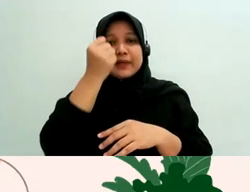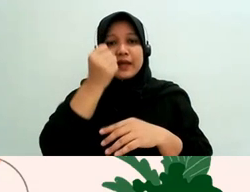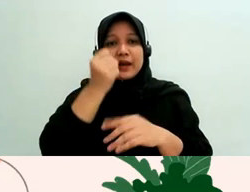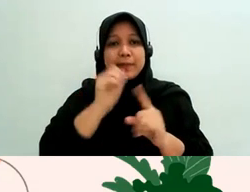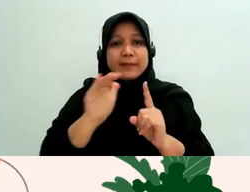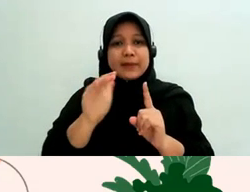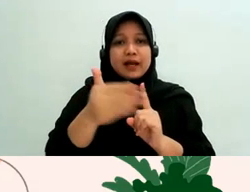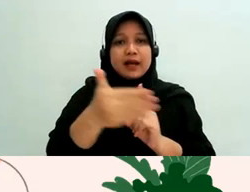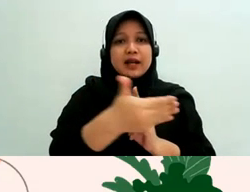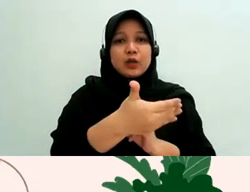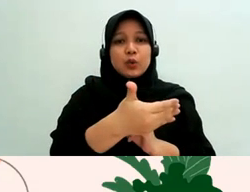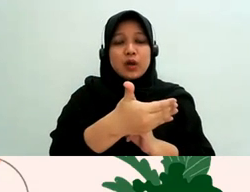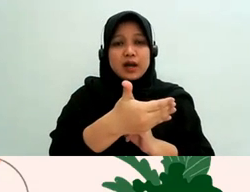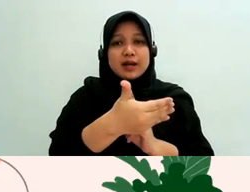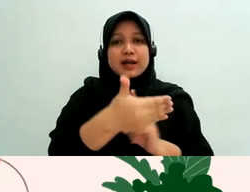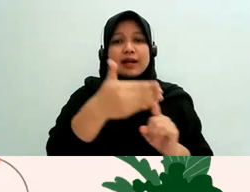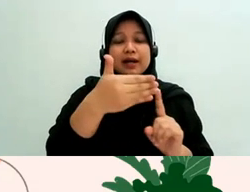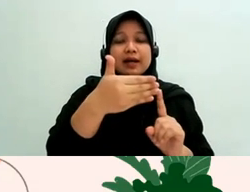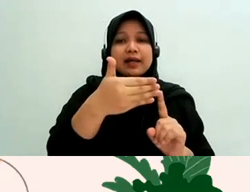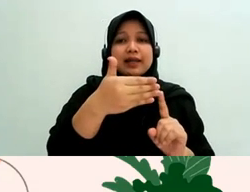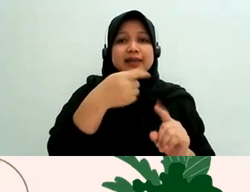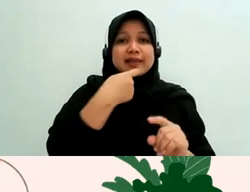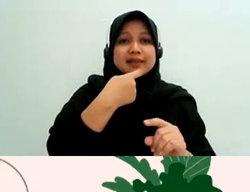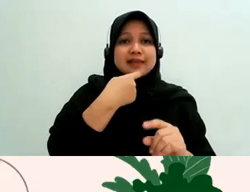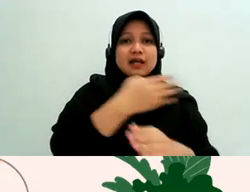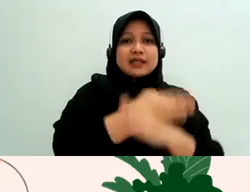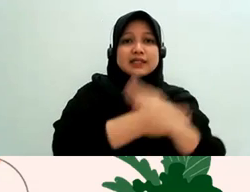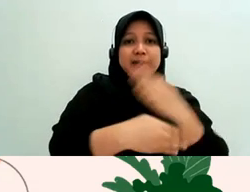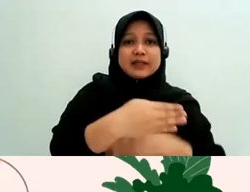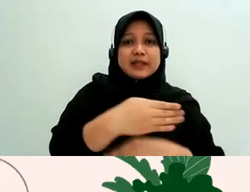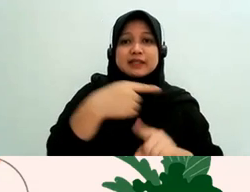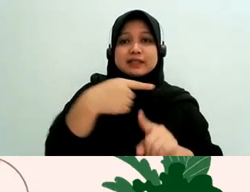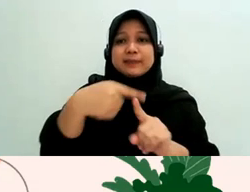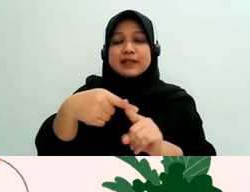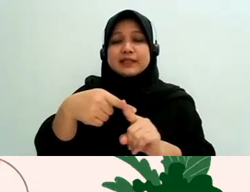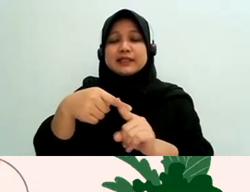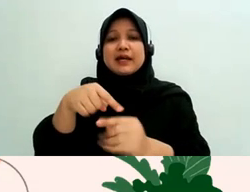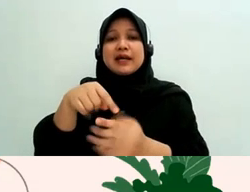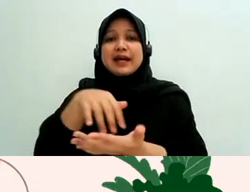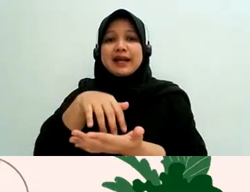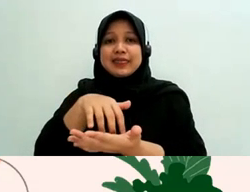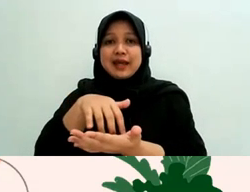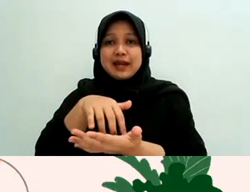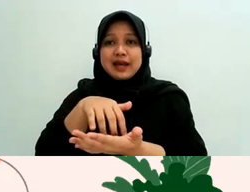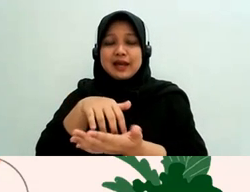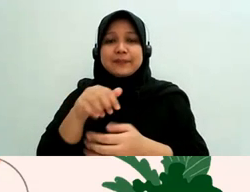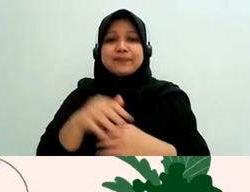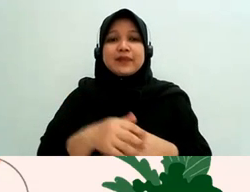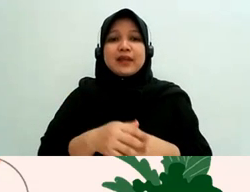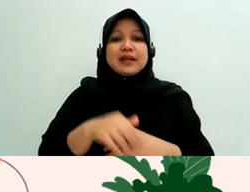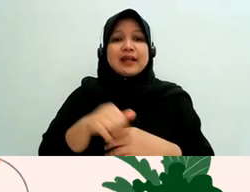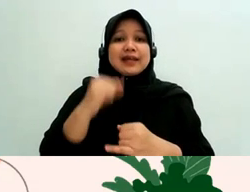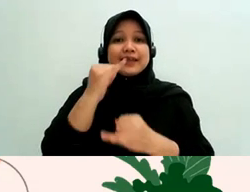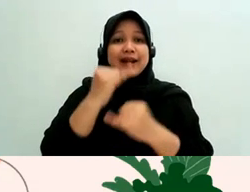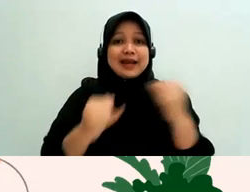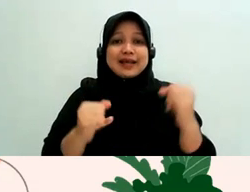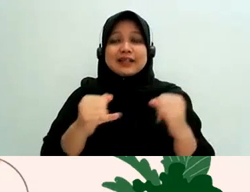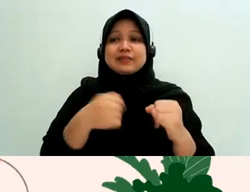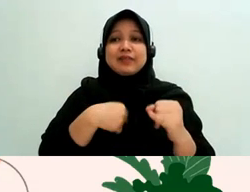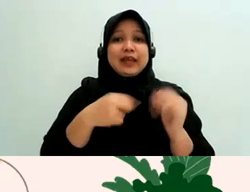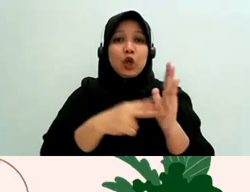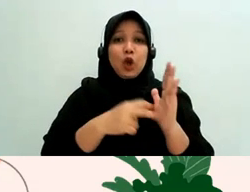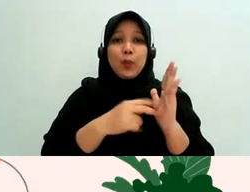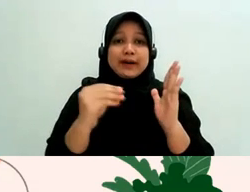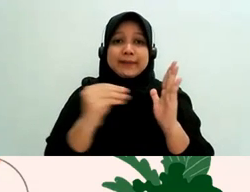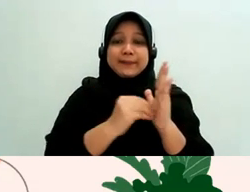disabilitas dan kerentanannya itu yang terakhir ini saya gak kasih nomor karena menurut saya ini sebenarnya berlaku secara umum dan harus